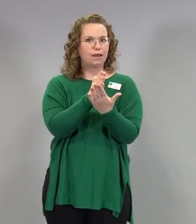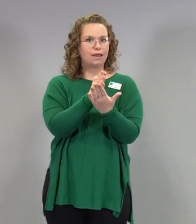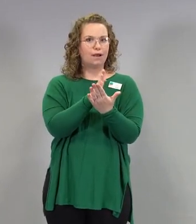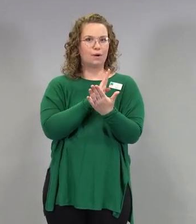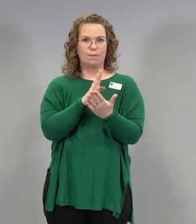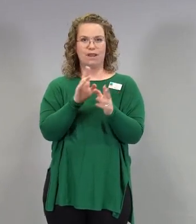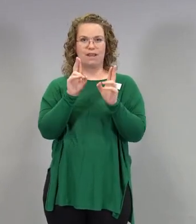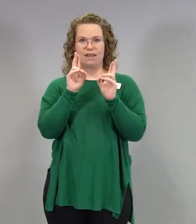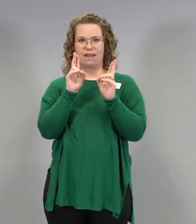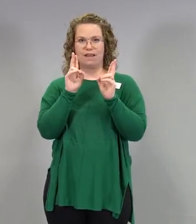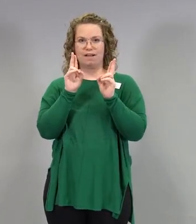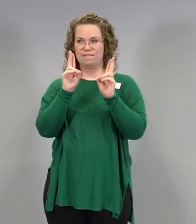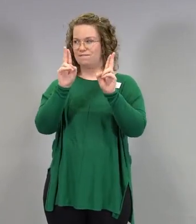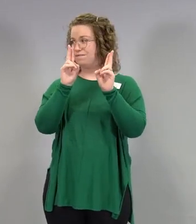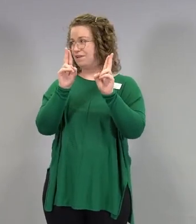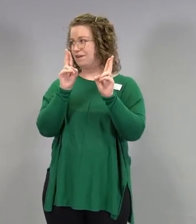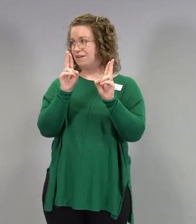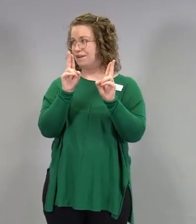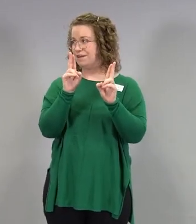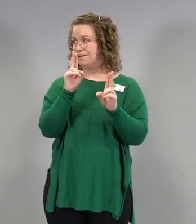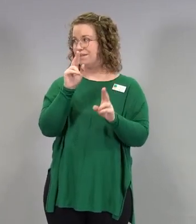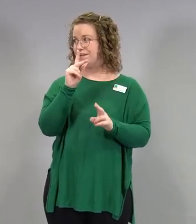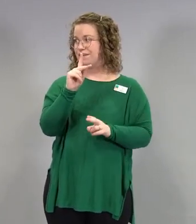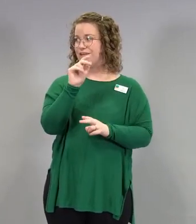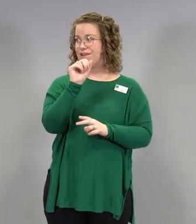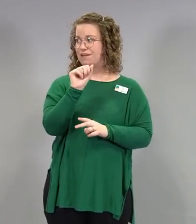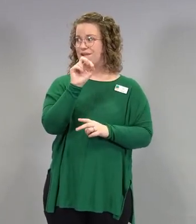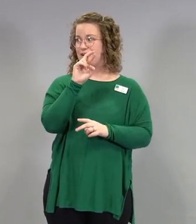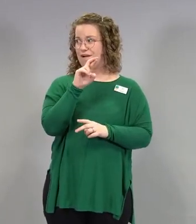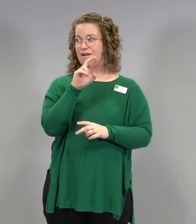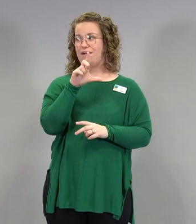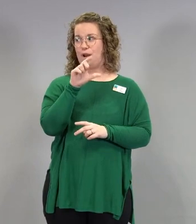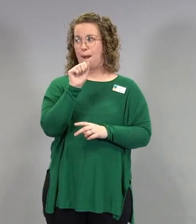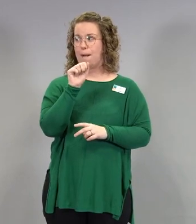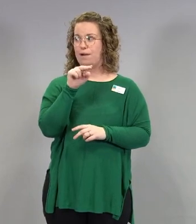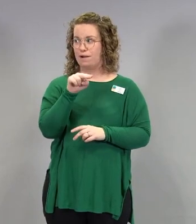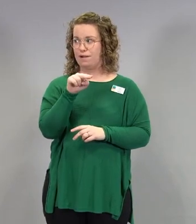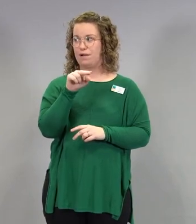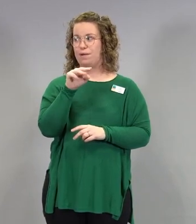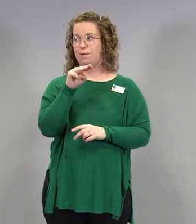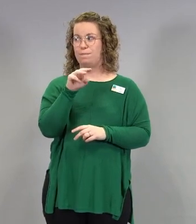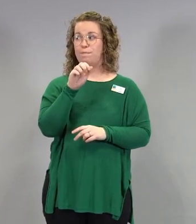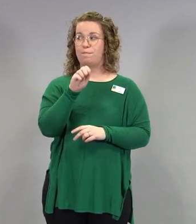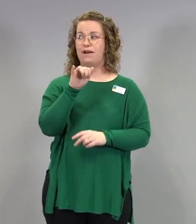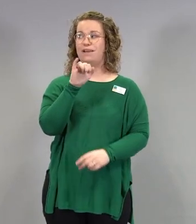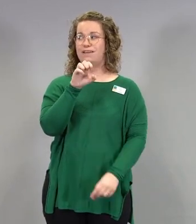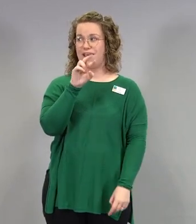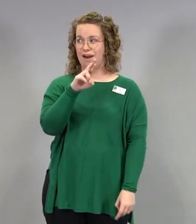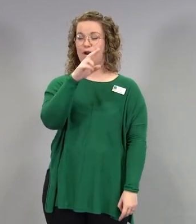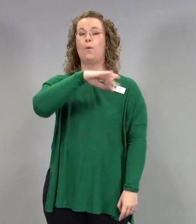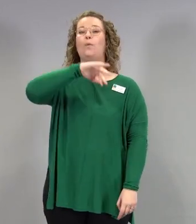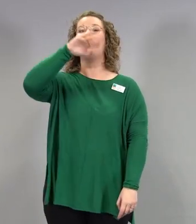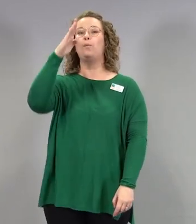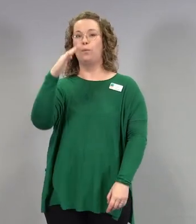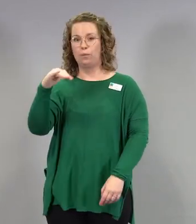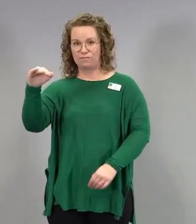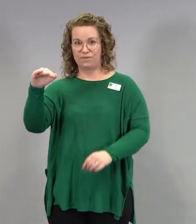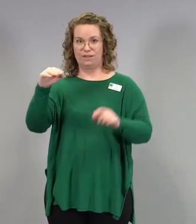Kaplan-Mayer-kurva, mutta jos katsotaan tätä rauhassa yhdessä, niin tästä voitte nähdä, että täällä on se aika